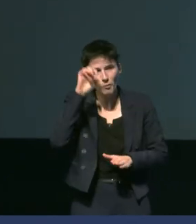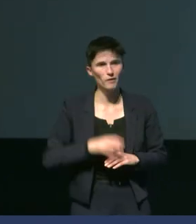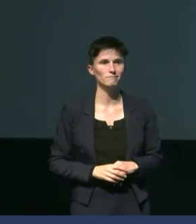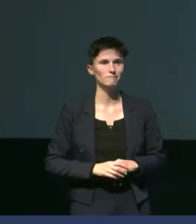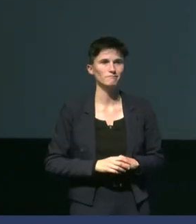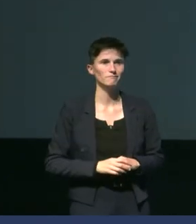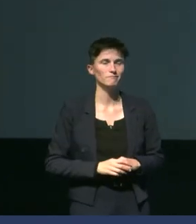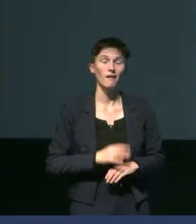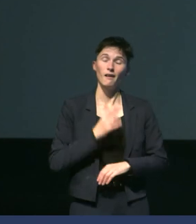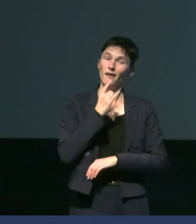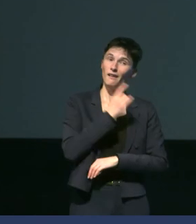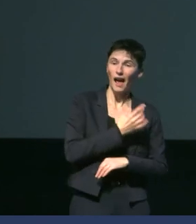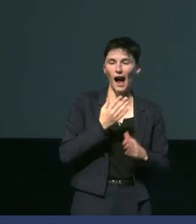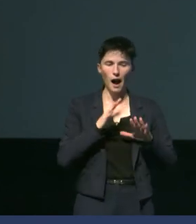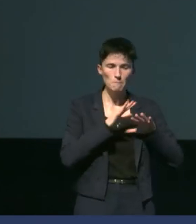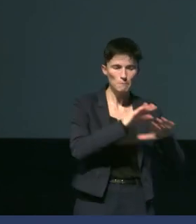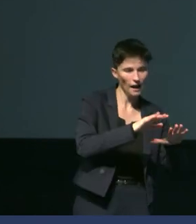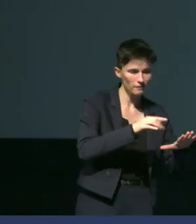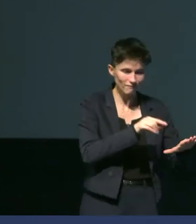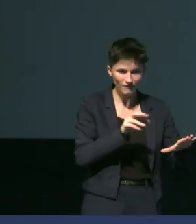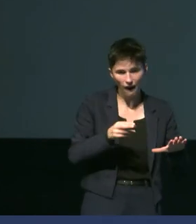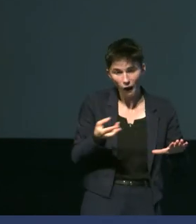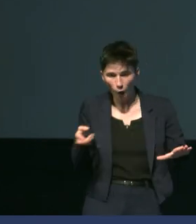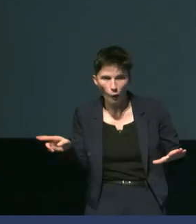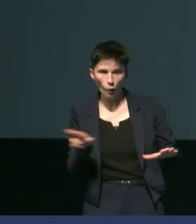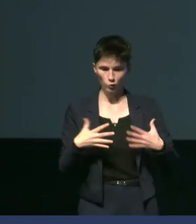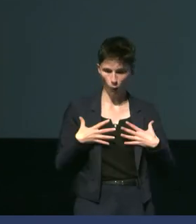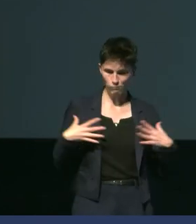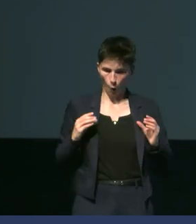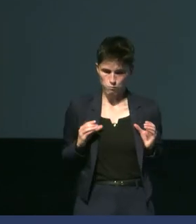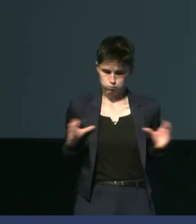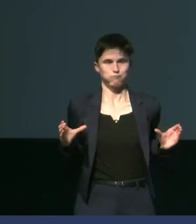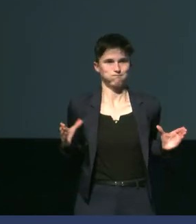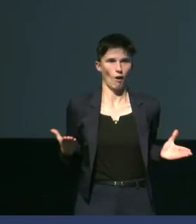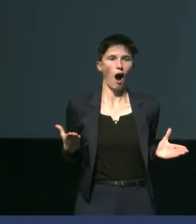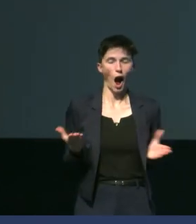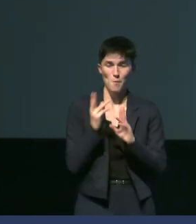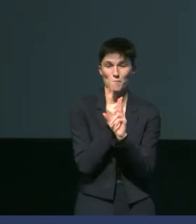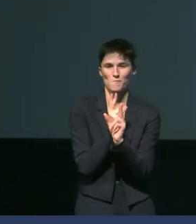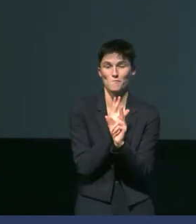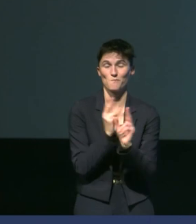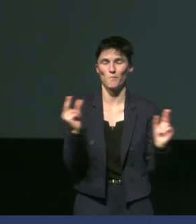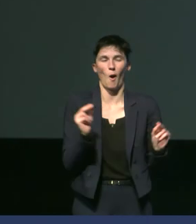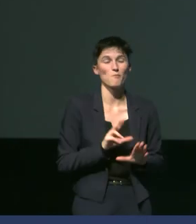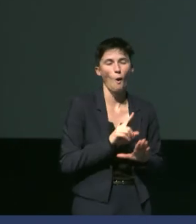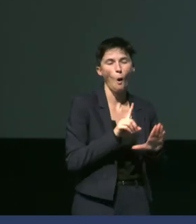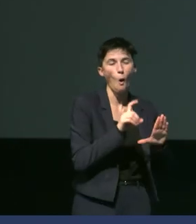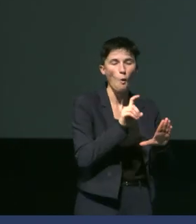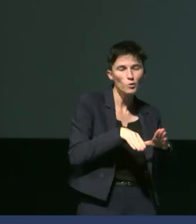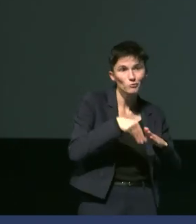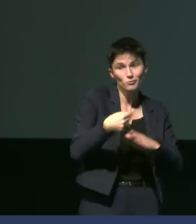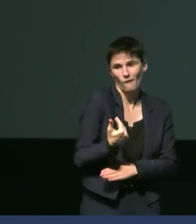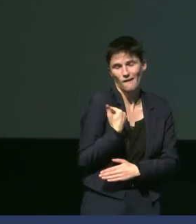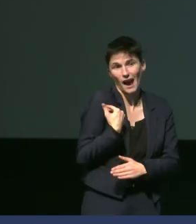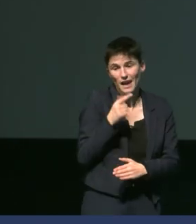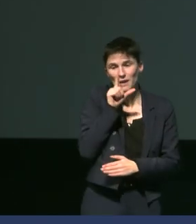qui reviennent de leur voyage en mer. Ils sont bien ronds, sont tout propres, ils sortent de l'eau et ils vont aller nourrir leurs poussins.